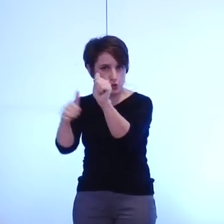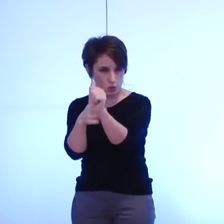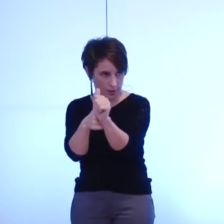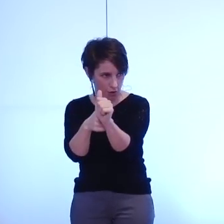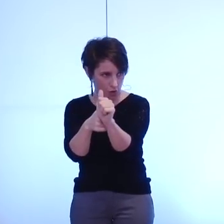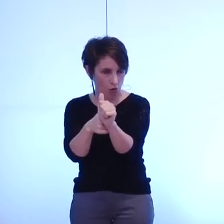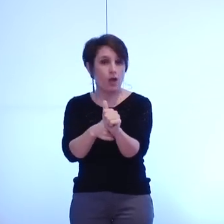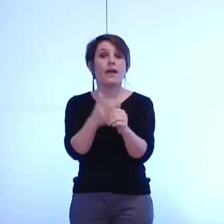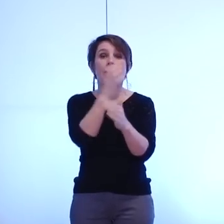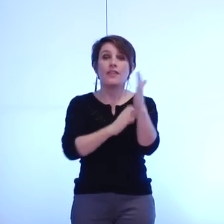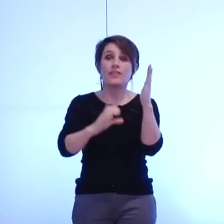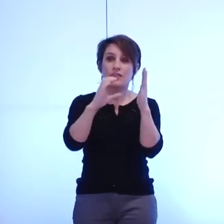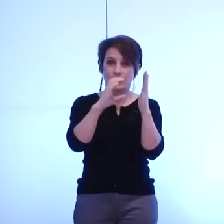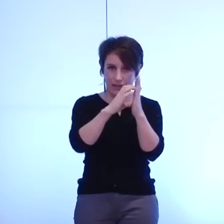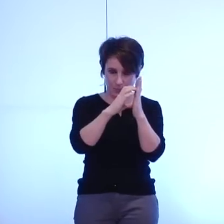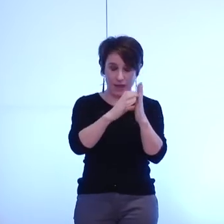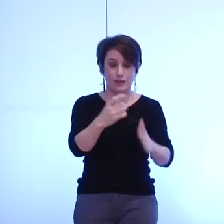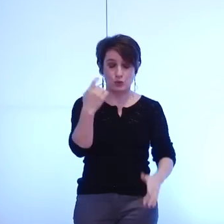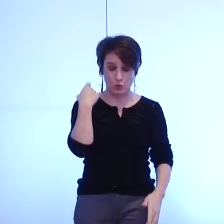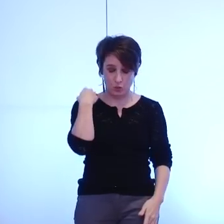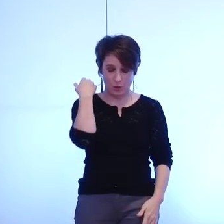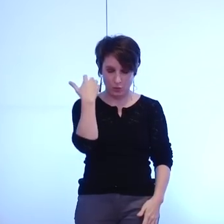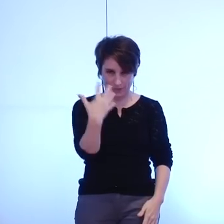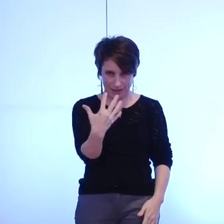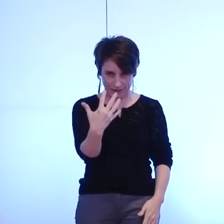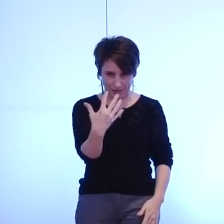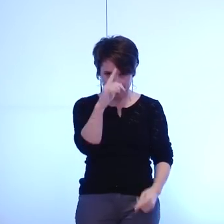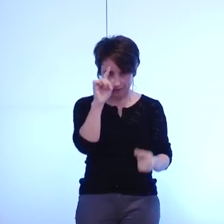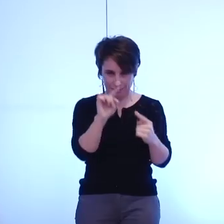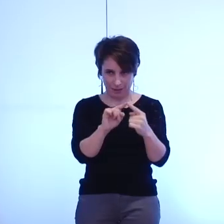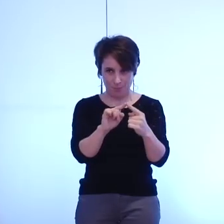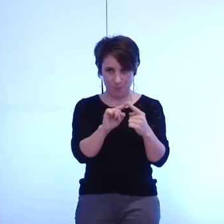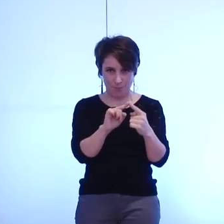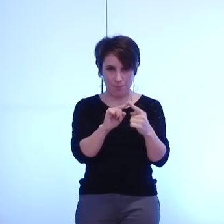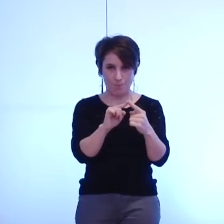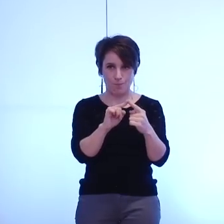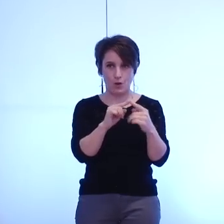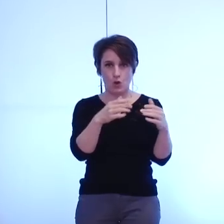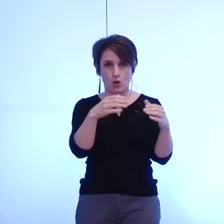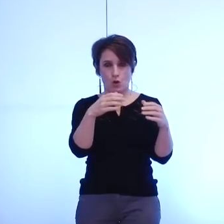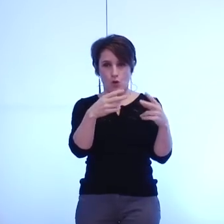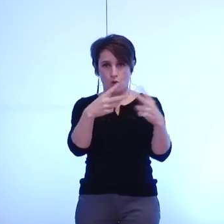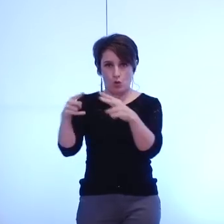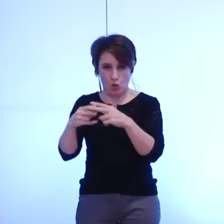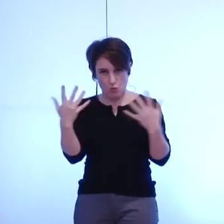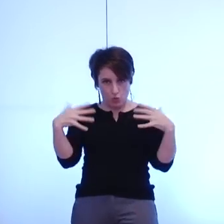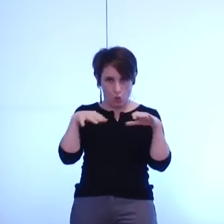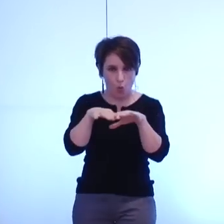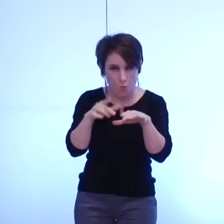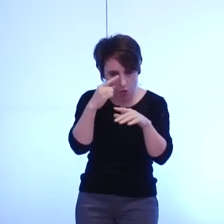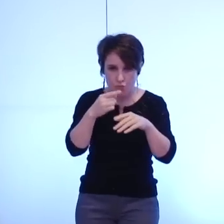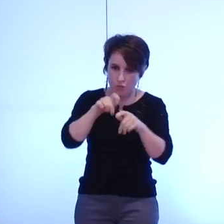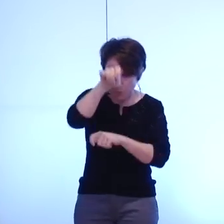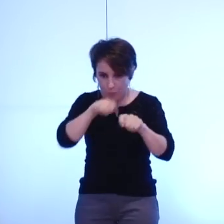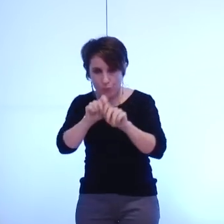mets la délibération donc numéro 5 portant sur le groupement de communes pour l'estimation des prix de cession donc ainsi